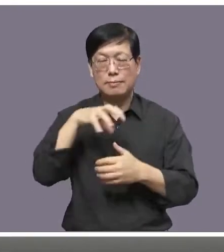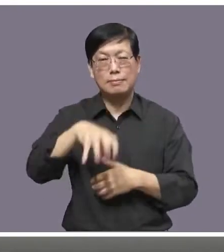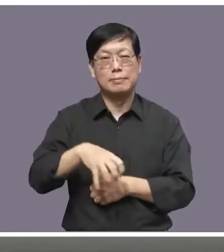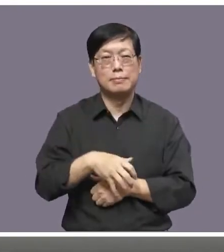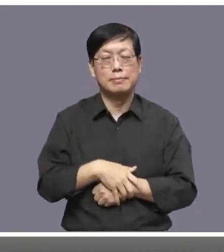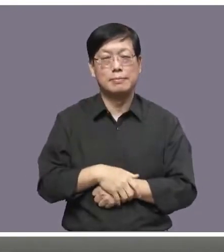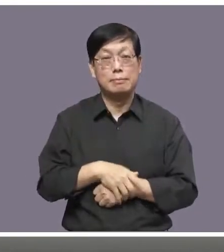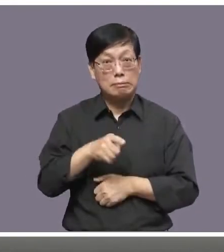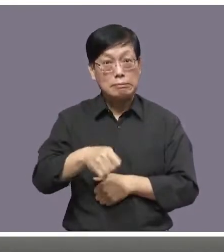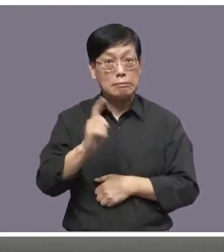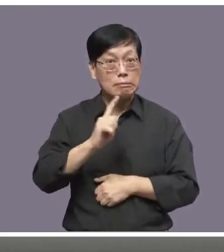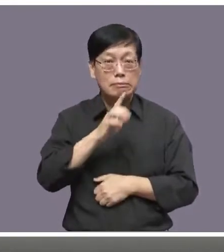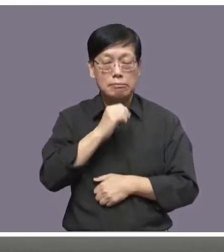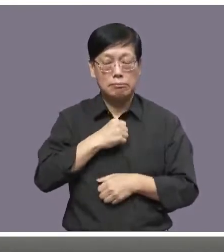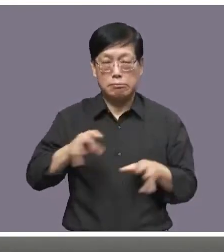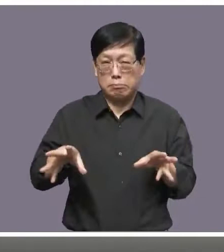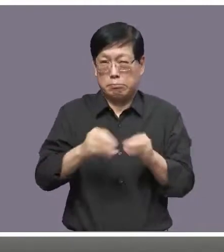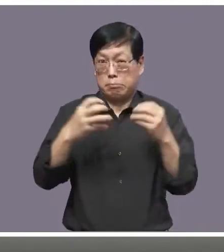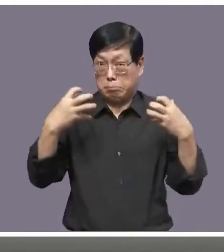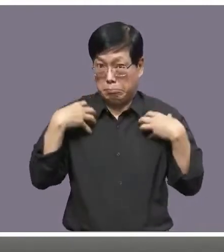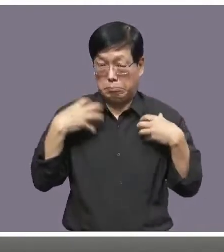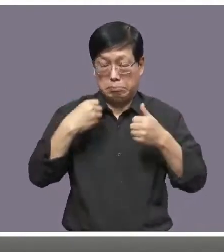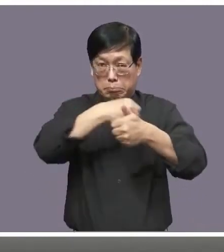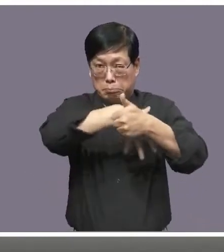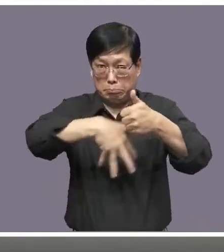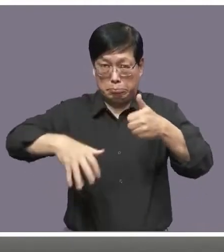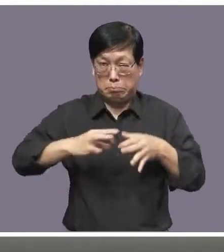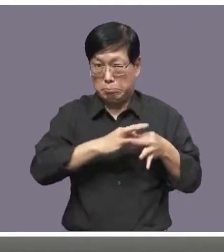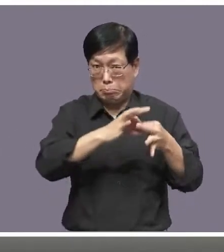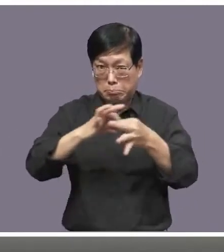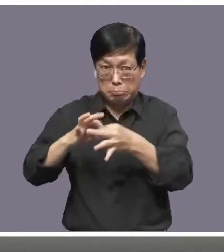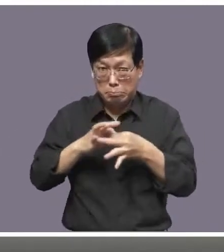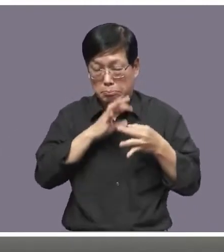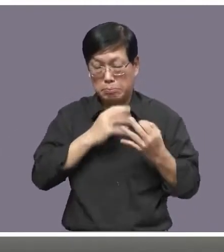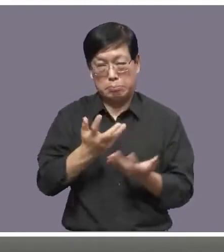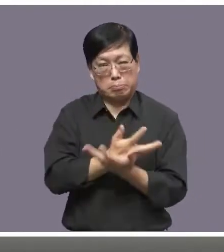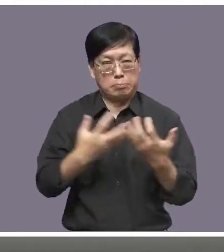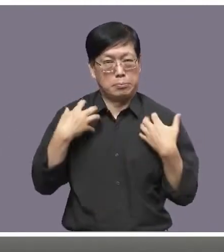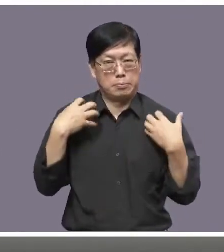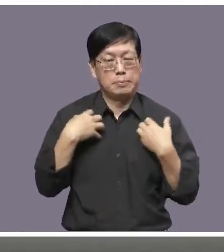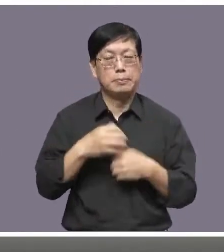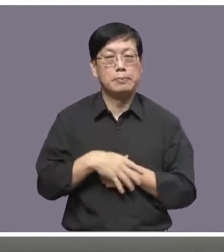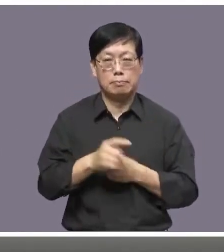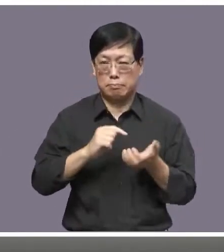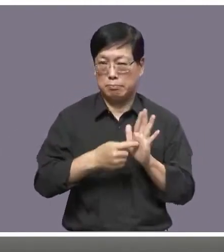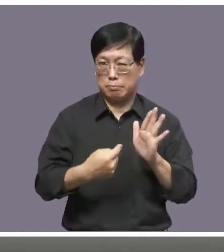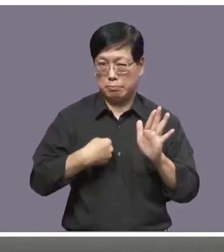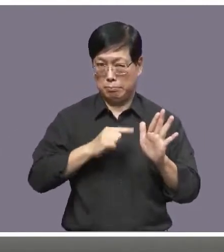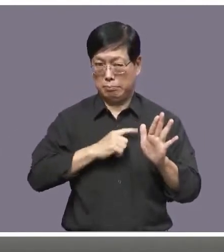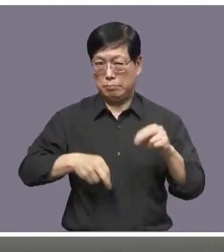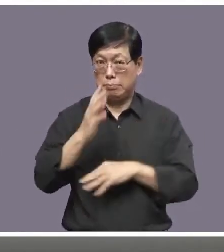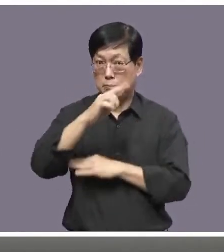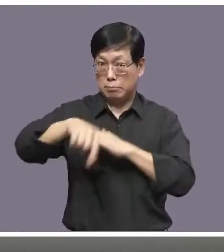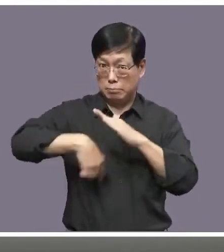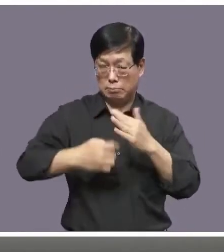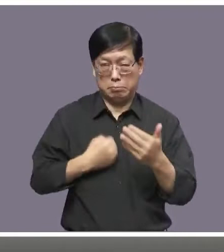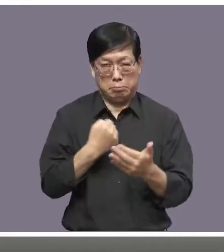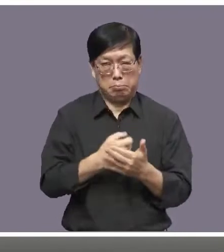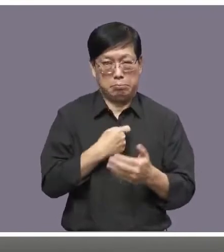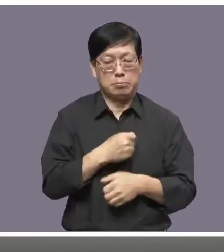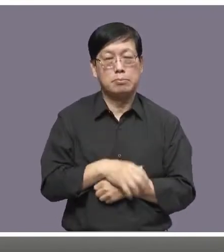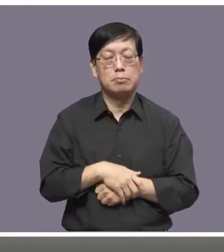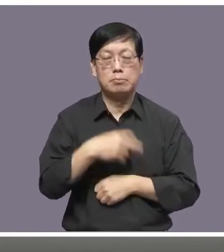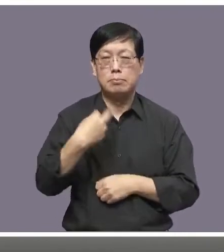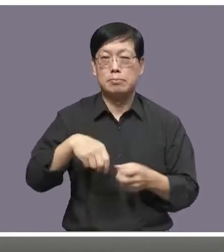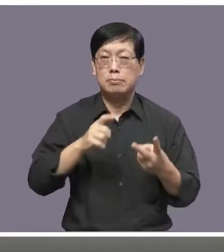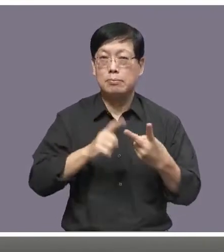就是在于统合所谓的垂直的推动及横向的联系的一个功能展现我们行政院的一个高度那